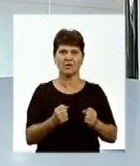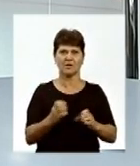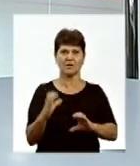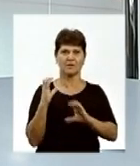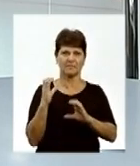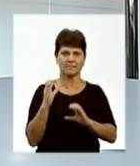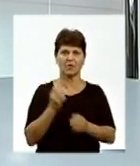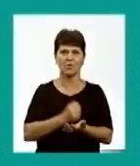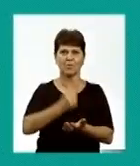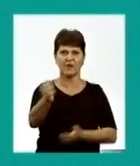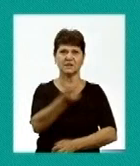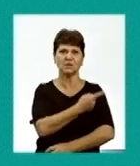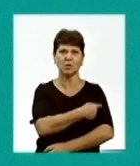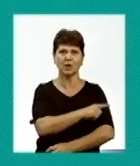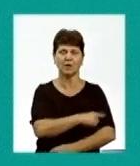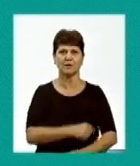лікарні.